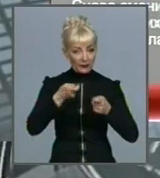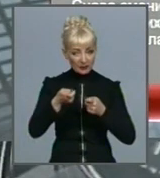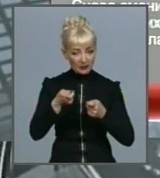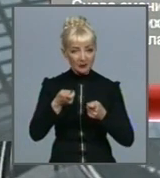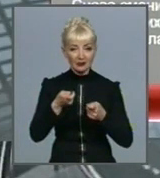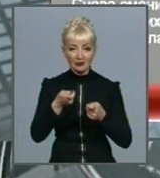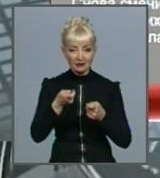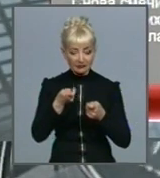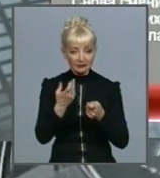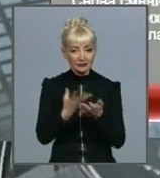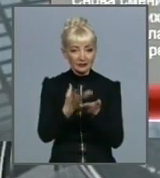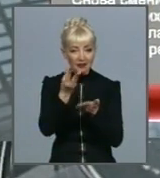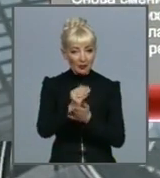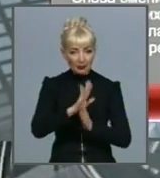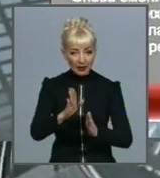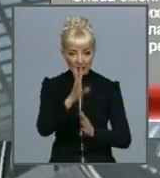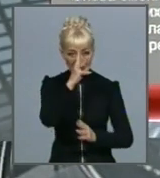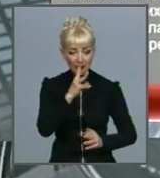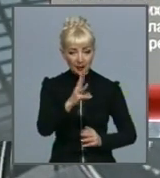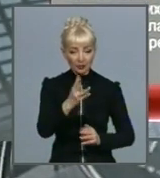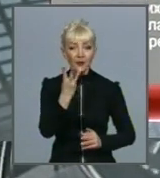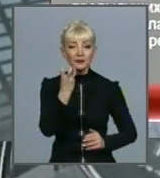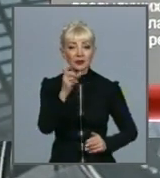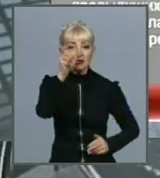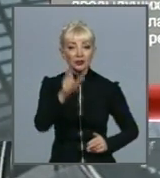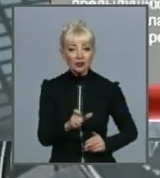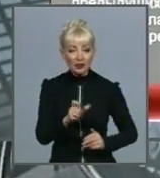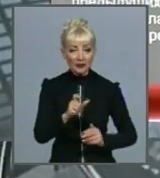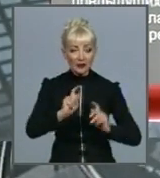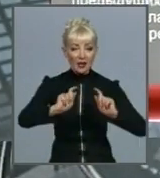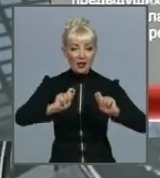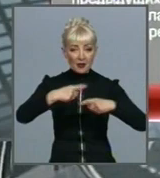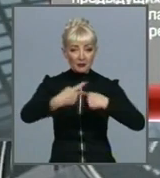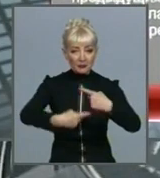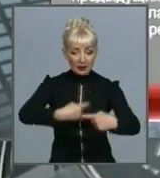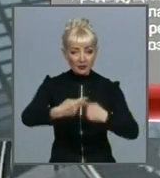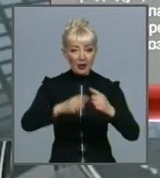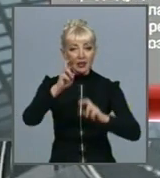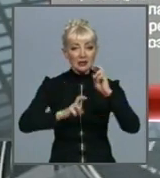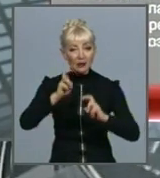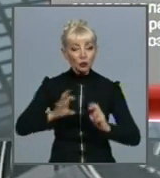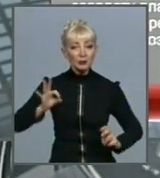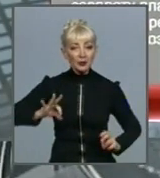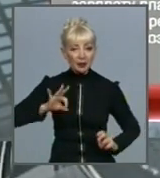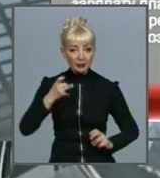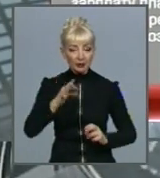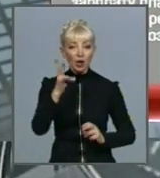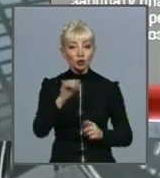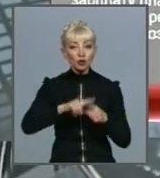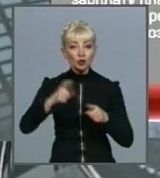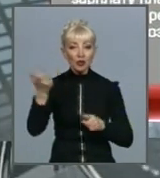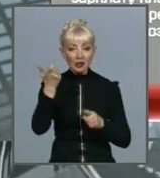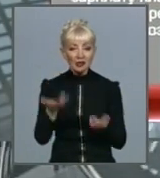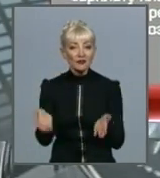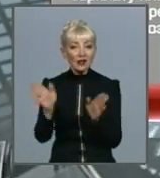прямо, більше трьохсот чоловік переходять з рук в руки. Завод потенціально прибыльний. Але спори хазів оставили людей мало що безденег.